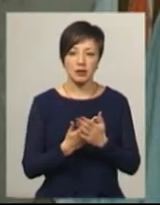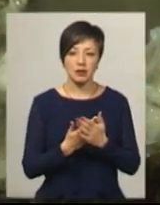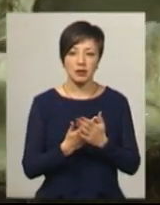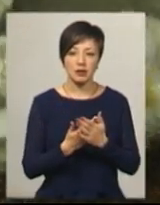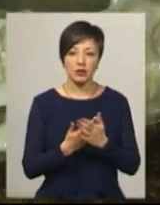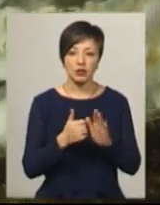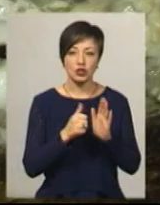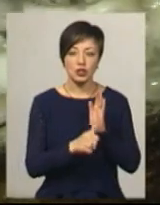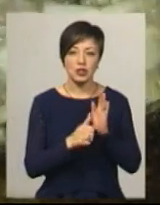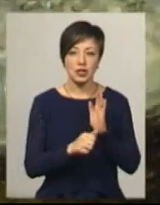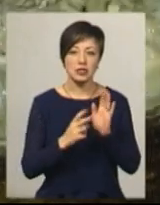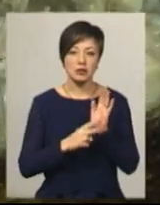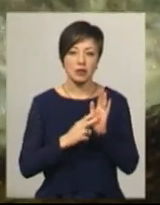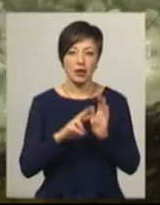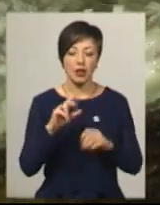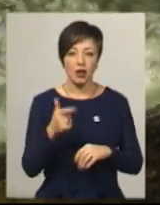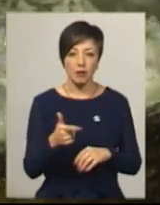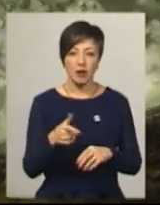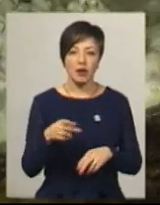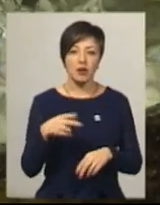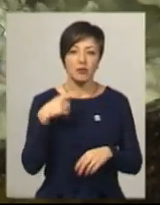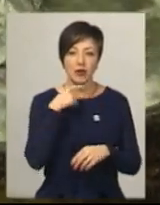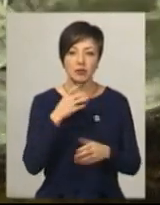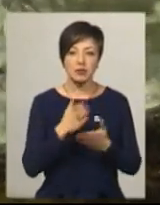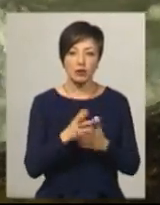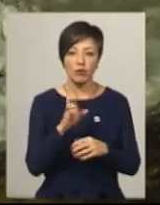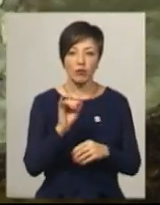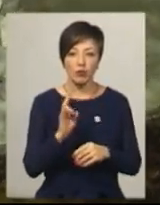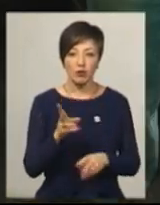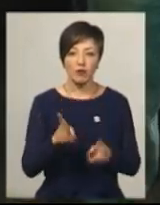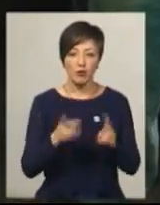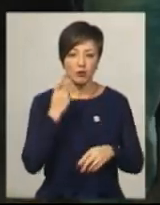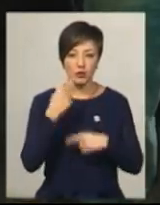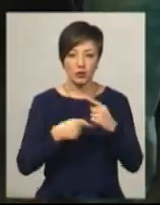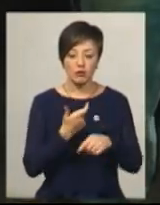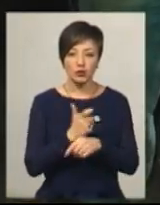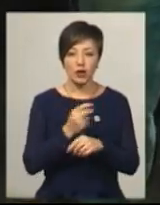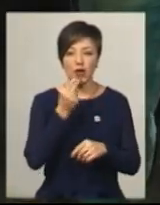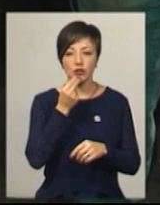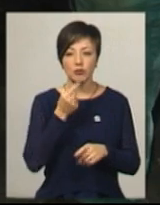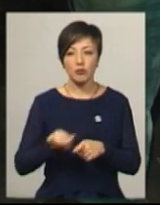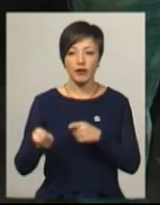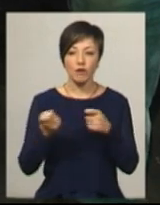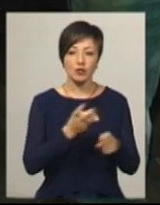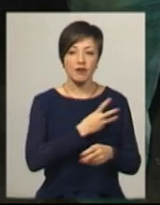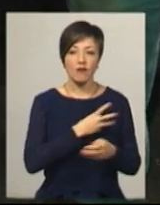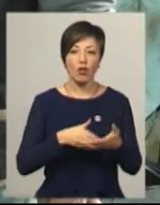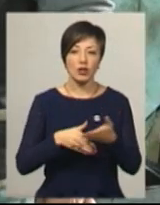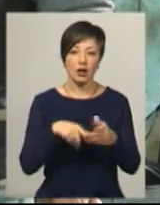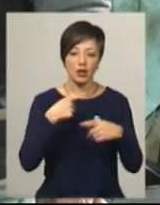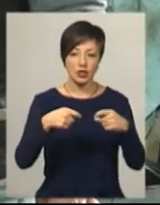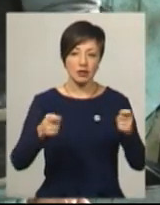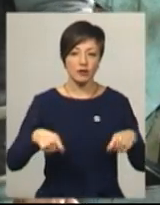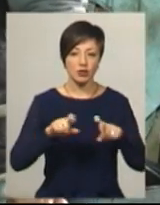60-70 кілограм. М'ясо є, в бульйонці варимо постійно. Більшість харчів в притулок привозять волонтери, каже завідувач